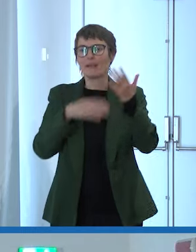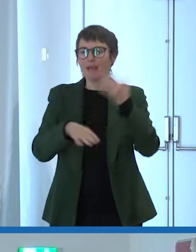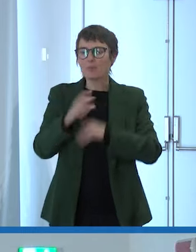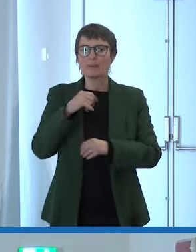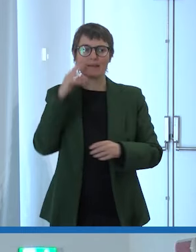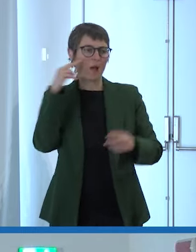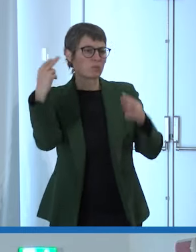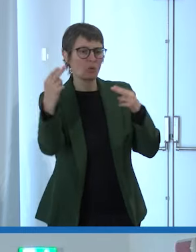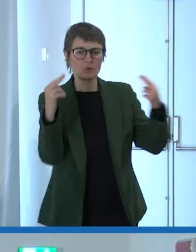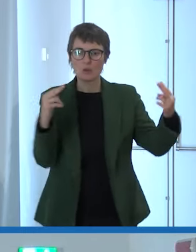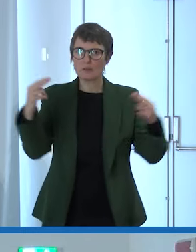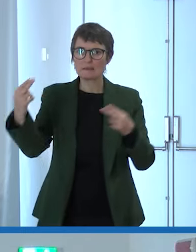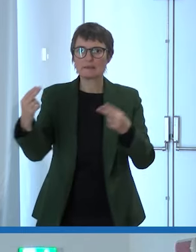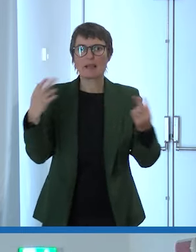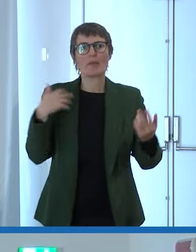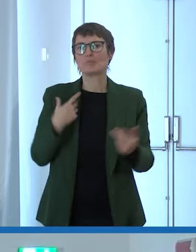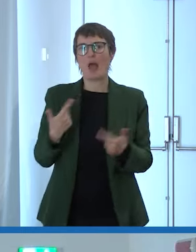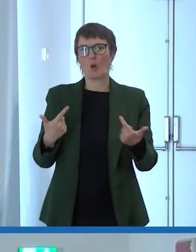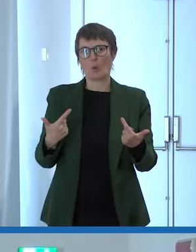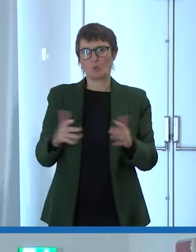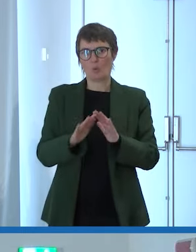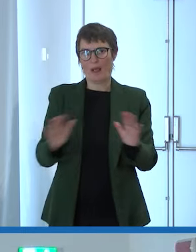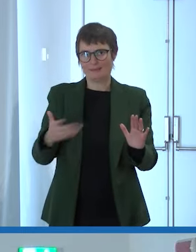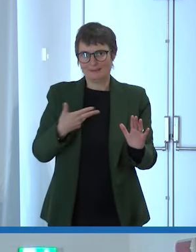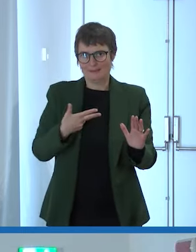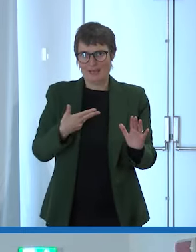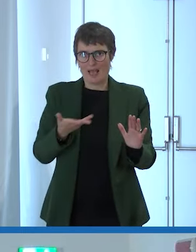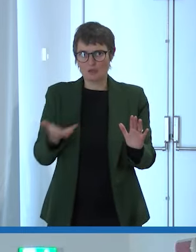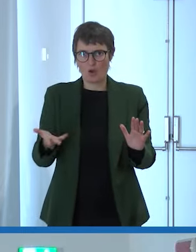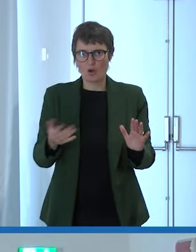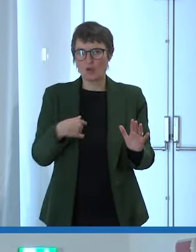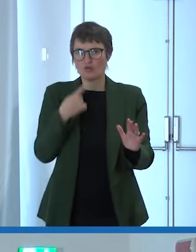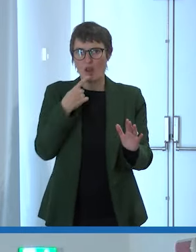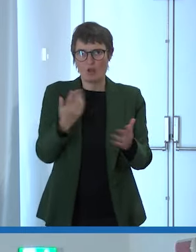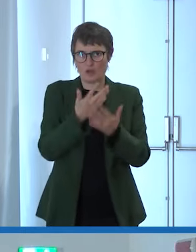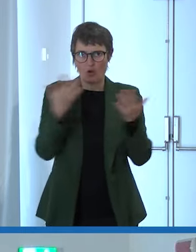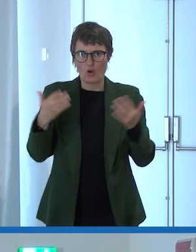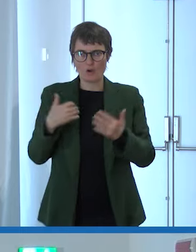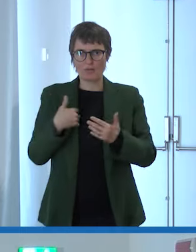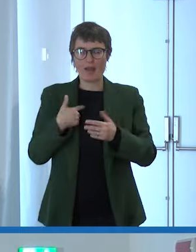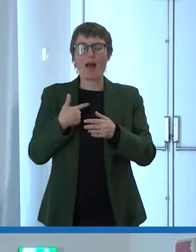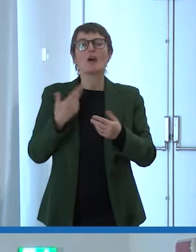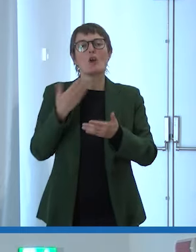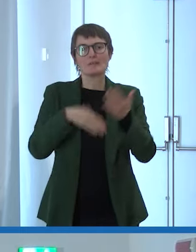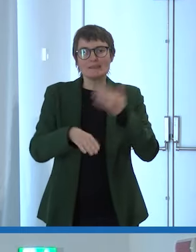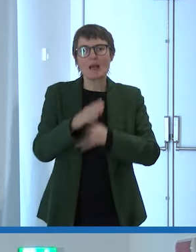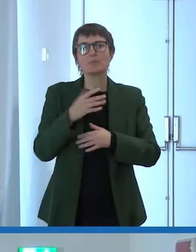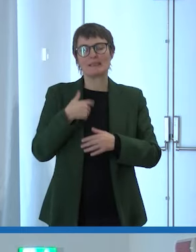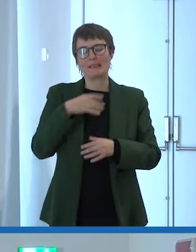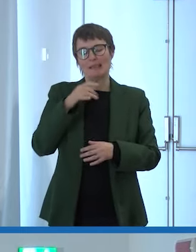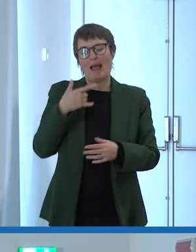scatoli indipendentemente anche perché l'ho detto anche qua la disabilità è un lavoro sporco però la società te lo rende ancora